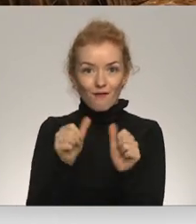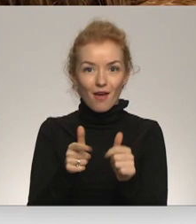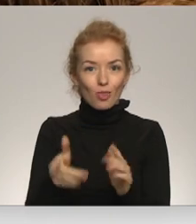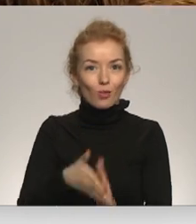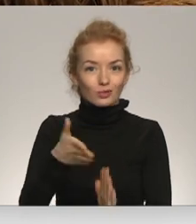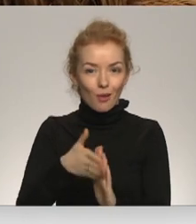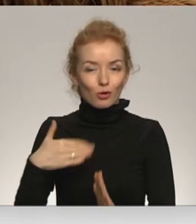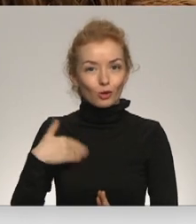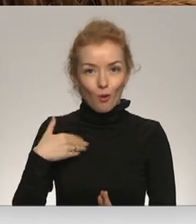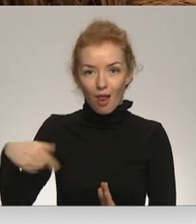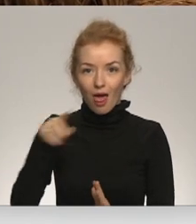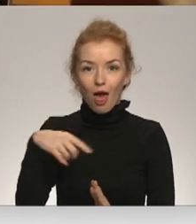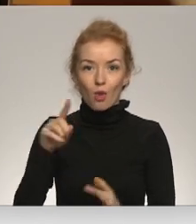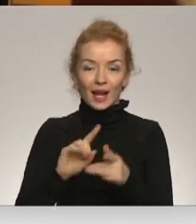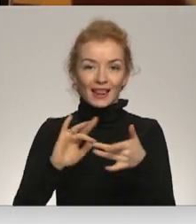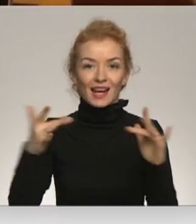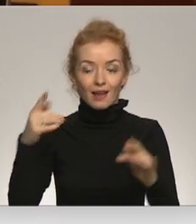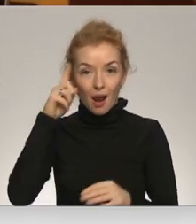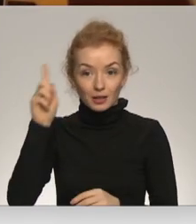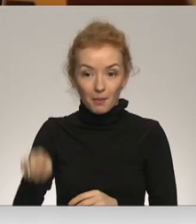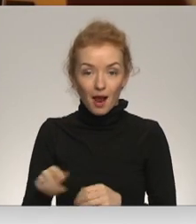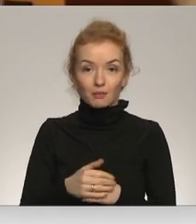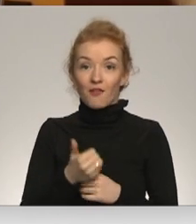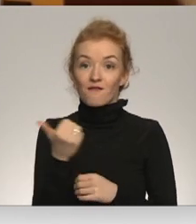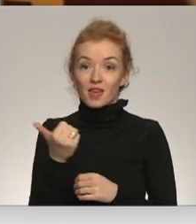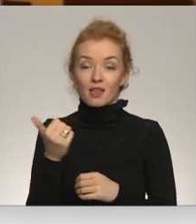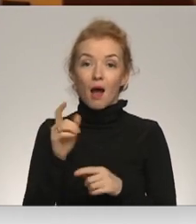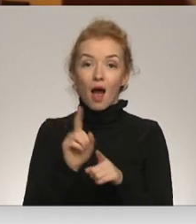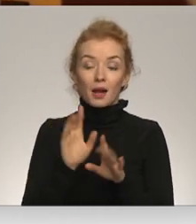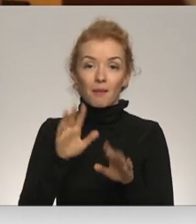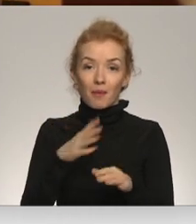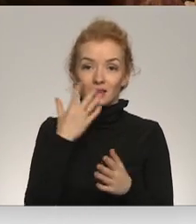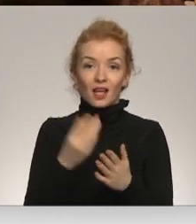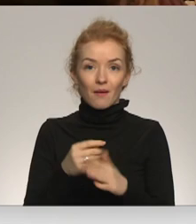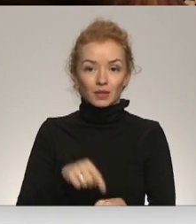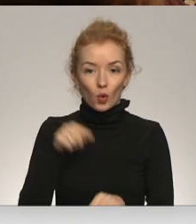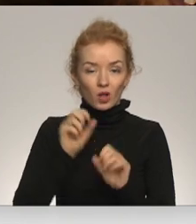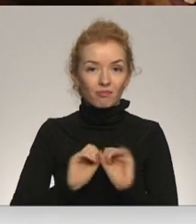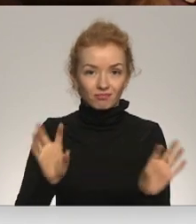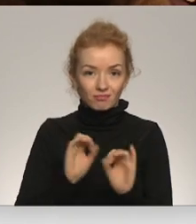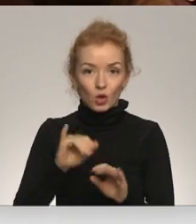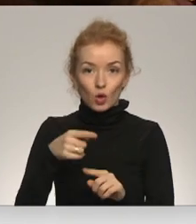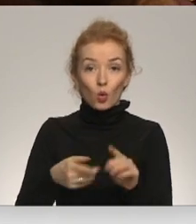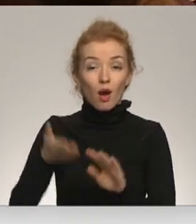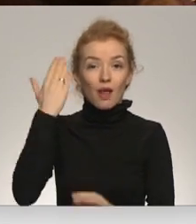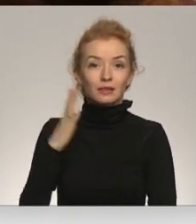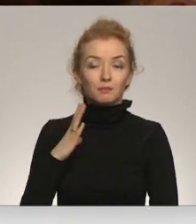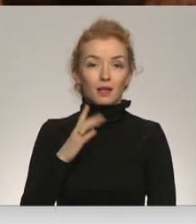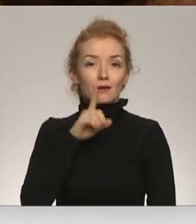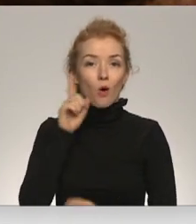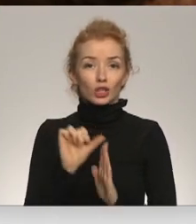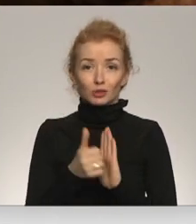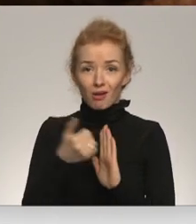arī skolēnu digitālās prasmes. Viņa par barikāžu laiku dalās arī ar saviem iespaidiem, jo to laika bijusi 16 gadīga